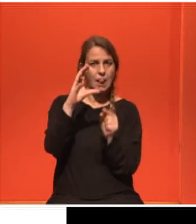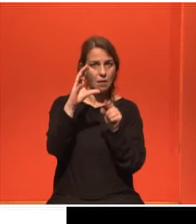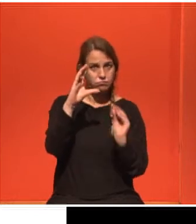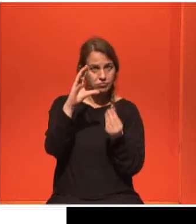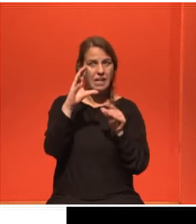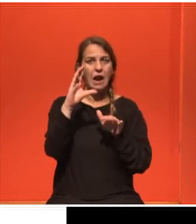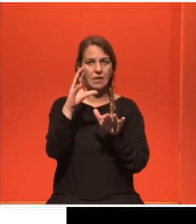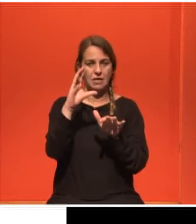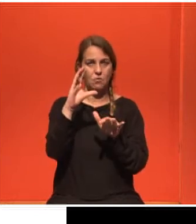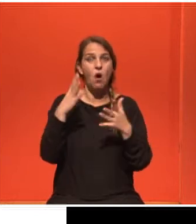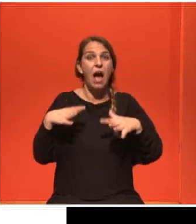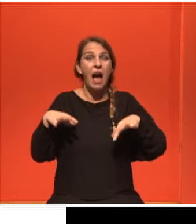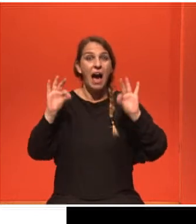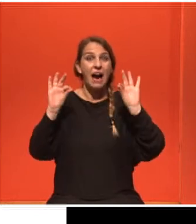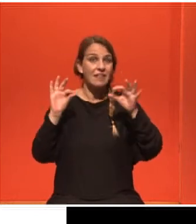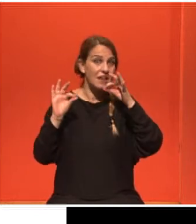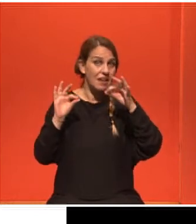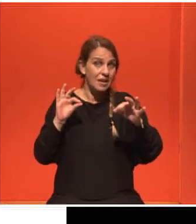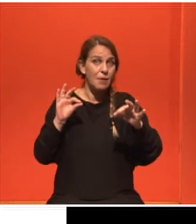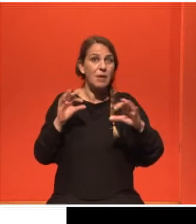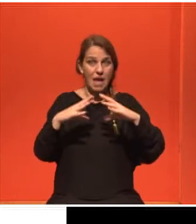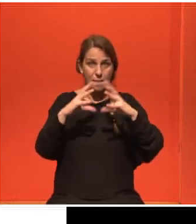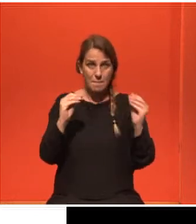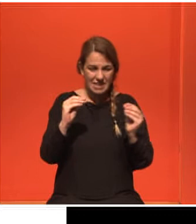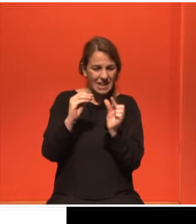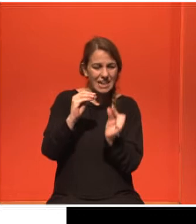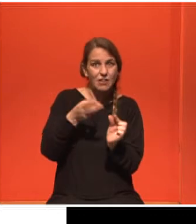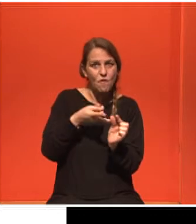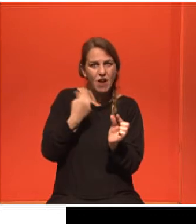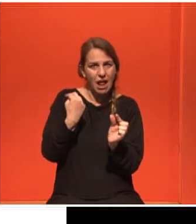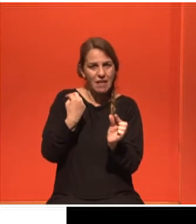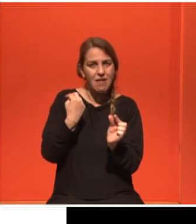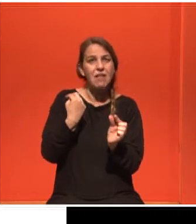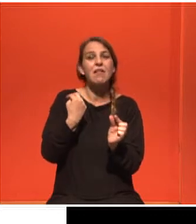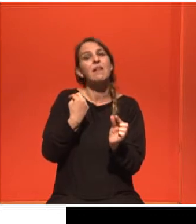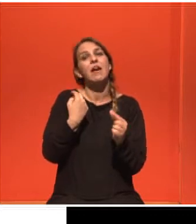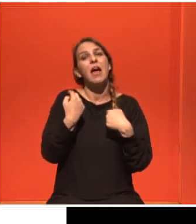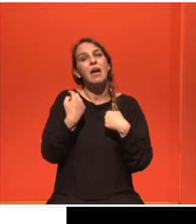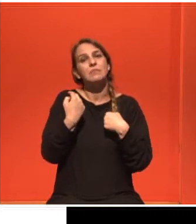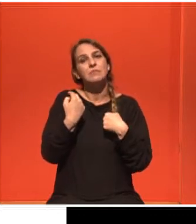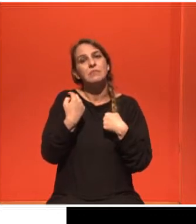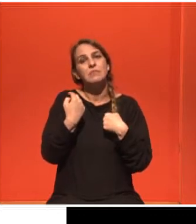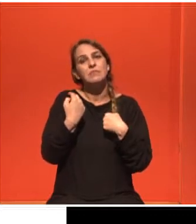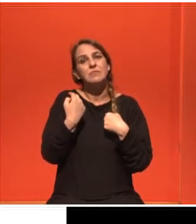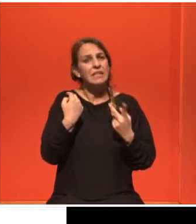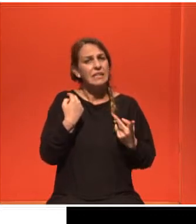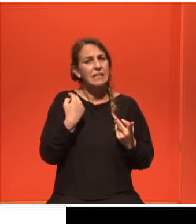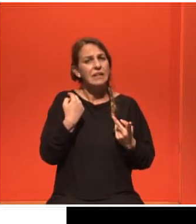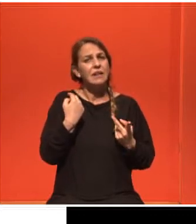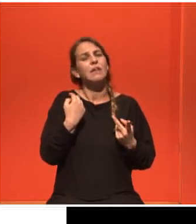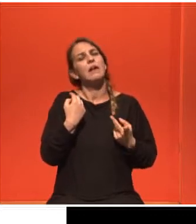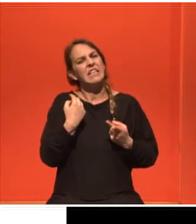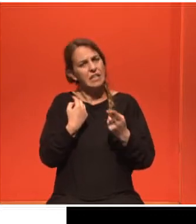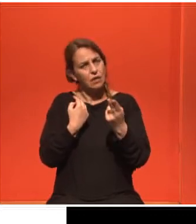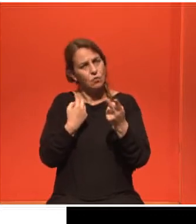ήταν για πλήρη εξαίρεση του οργόνου που πάσχει. Υπευλήθησε λιγότερο, αν θέλετε, λιγότερο ρυζική